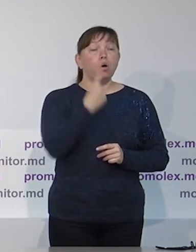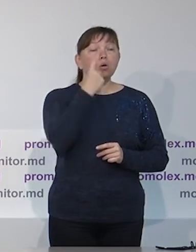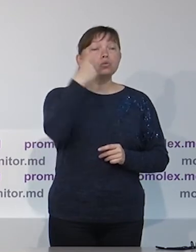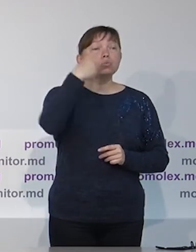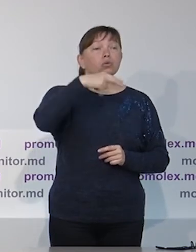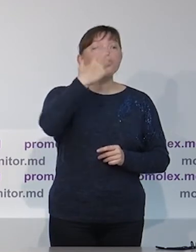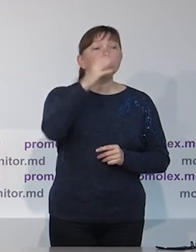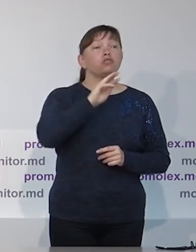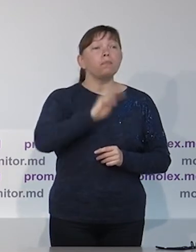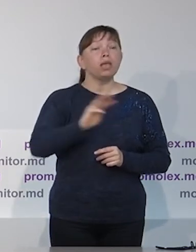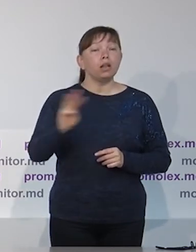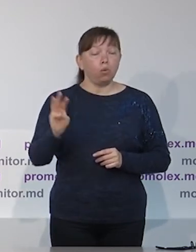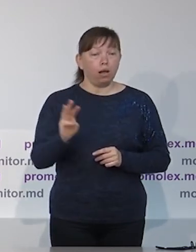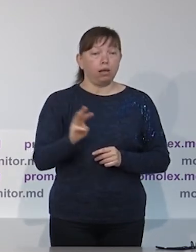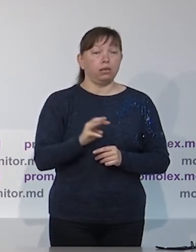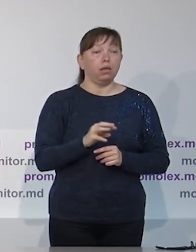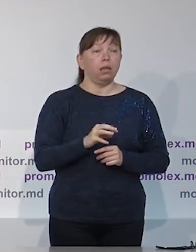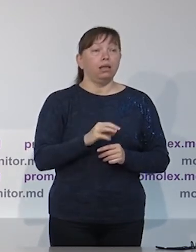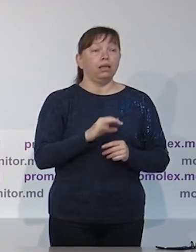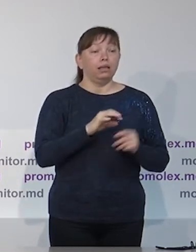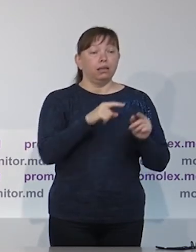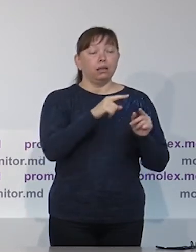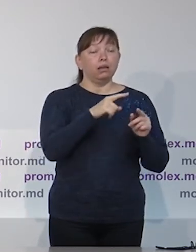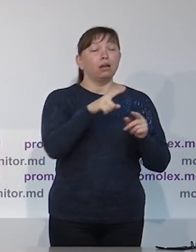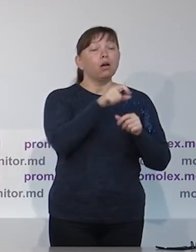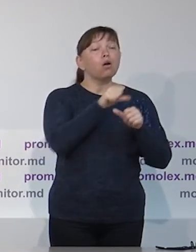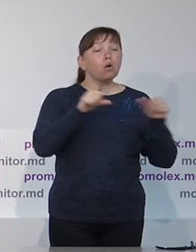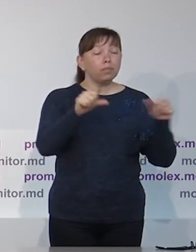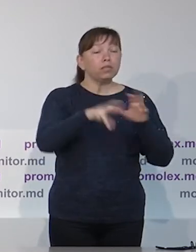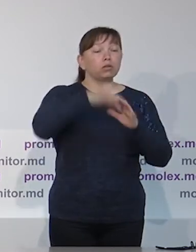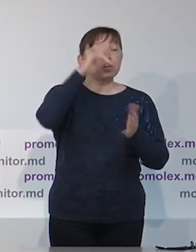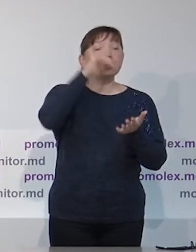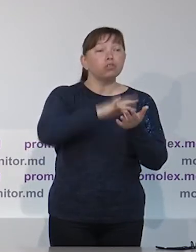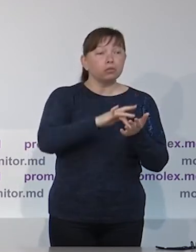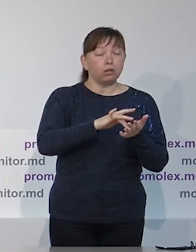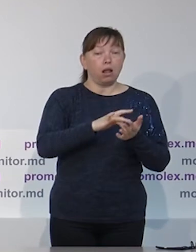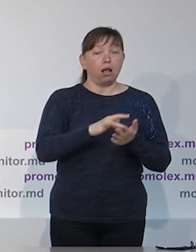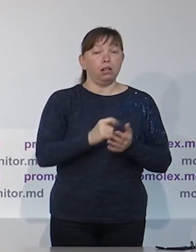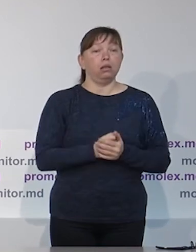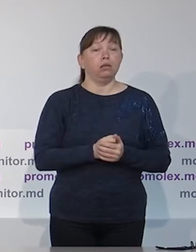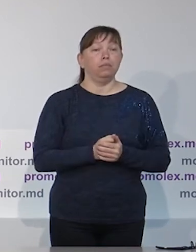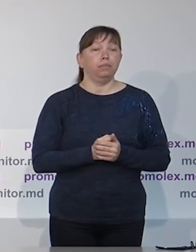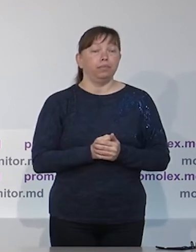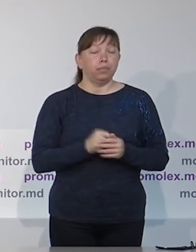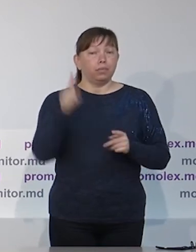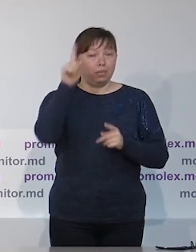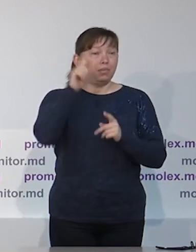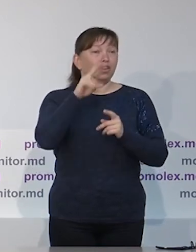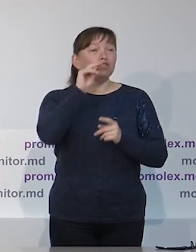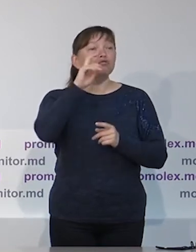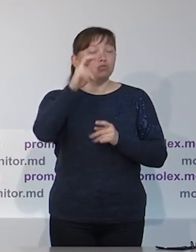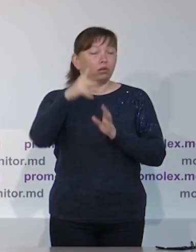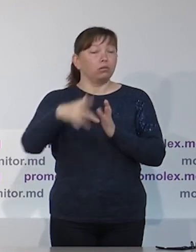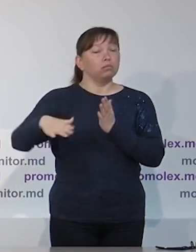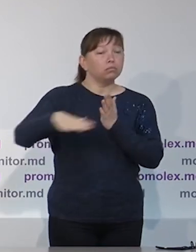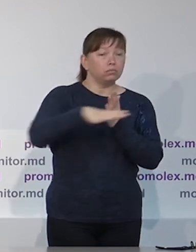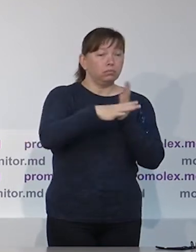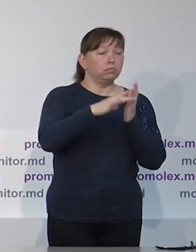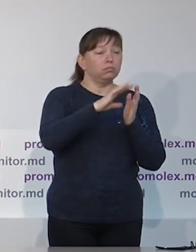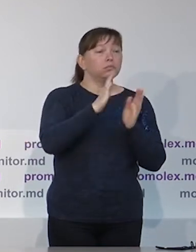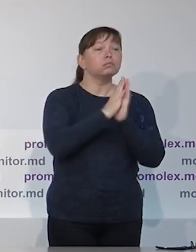правительство выделило 70 миллионов леев из 125 миллионов, которые потребовало ЦИК,